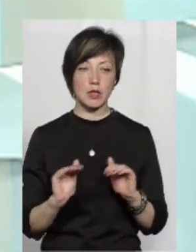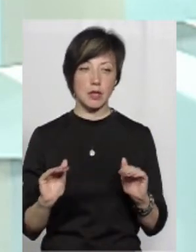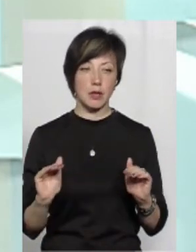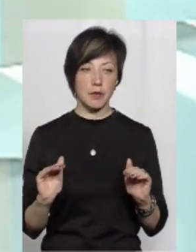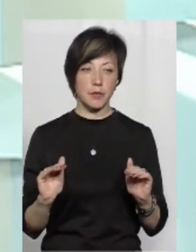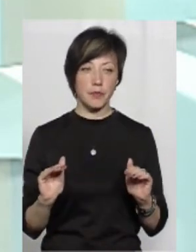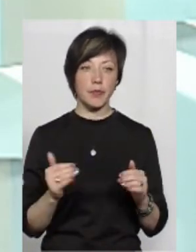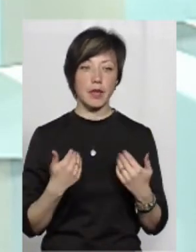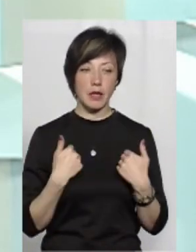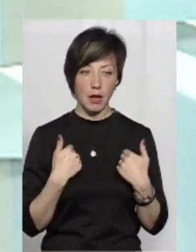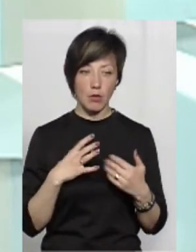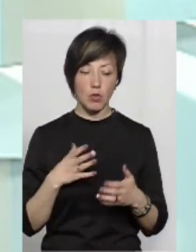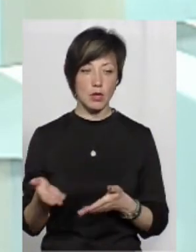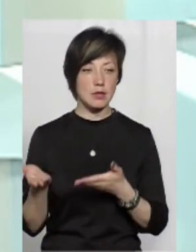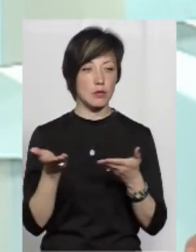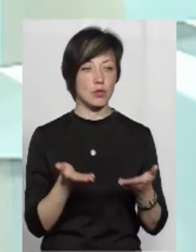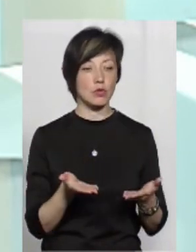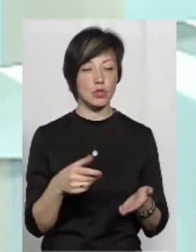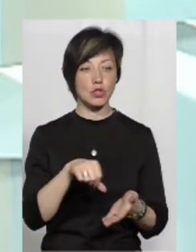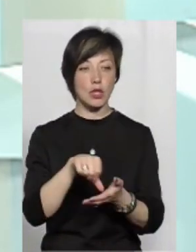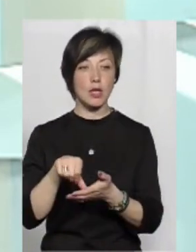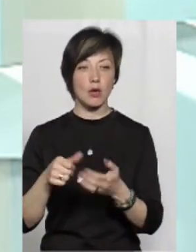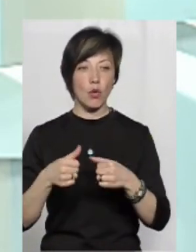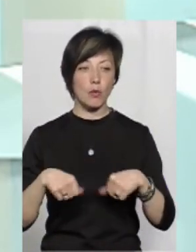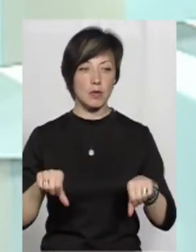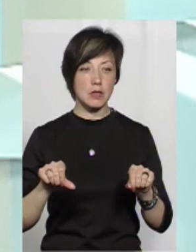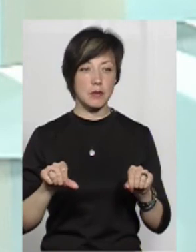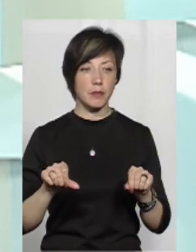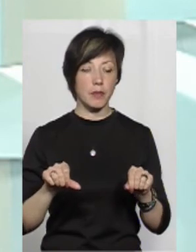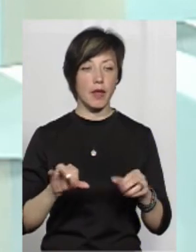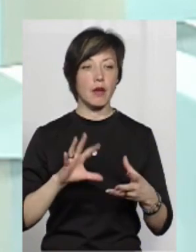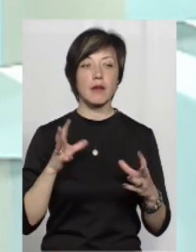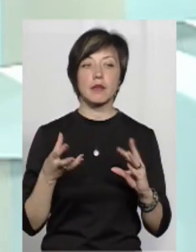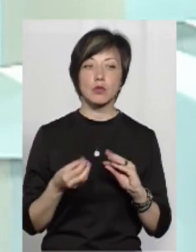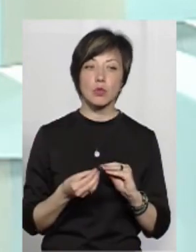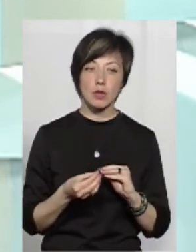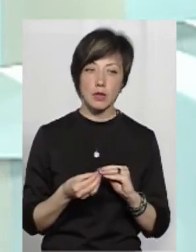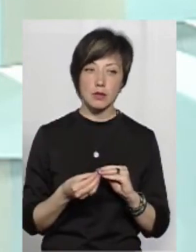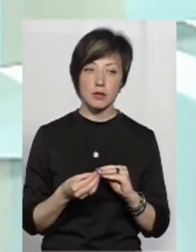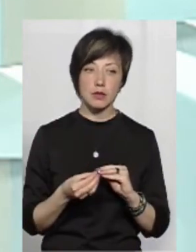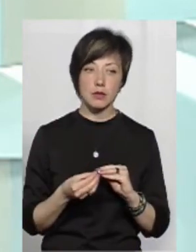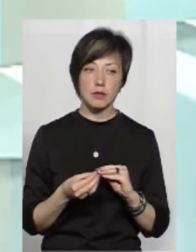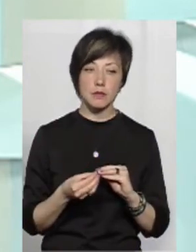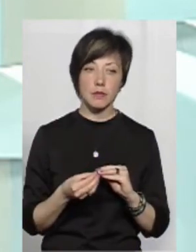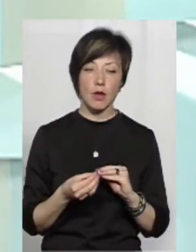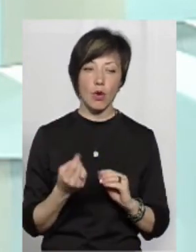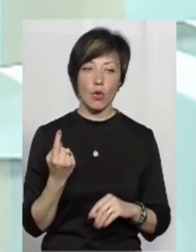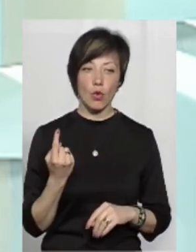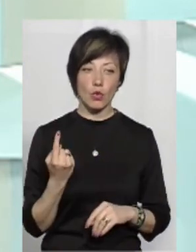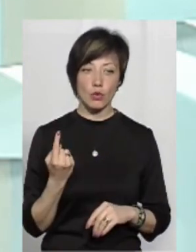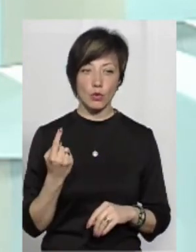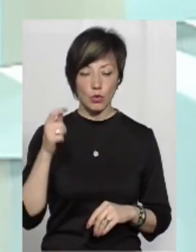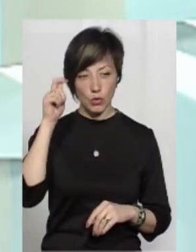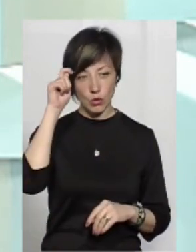Я була запрошена члени комісії. В результаті одного